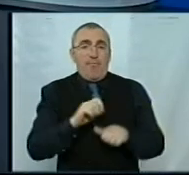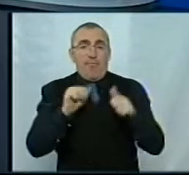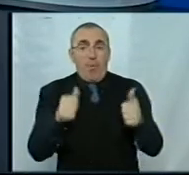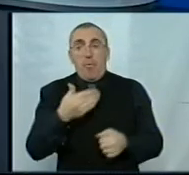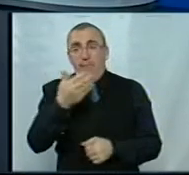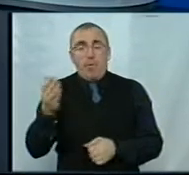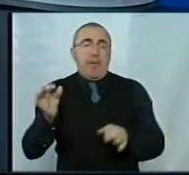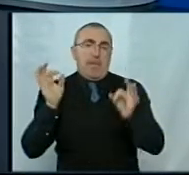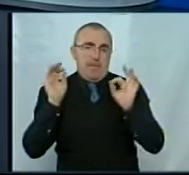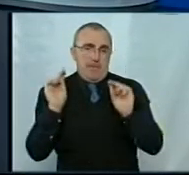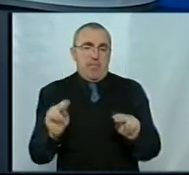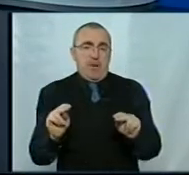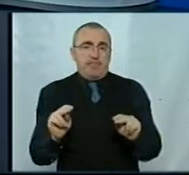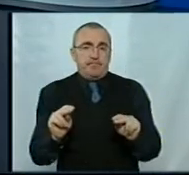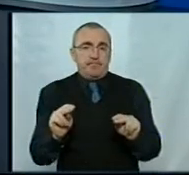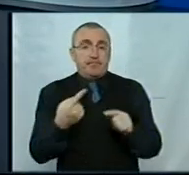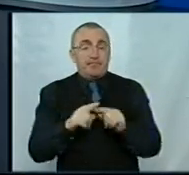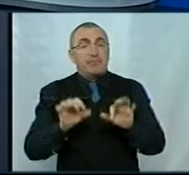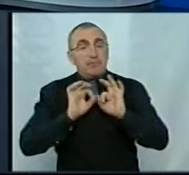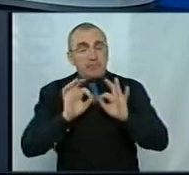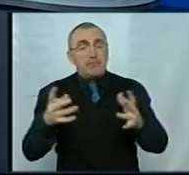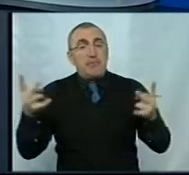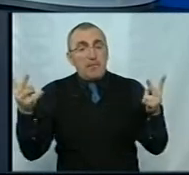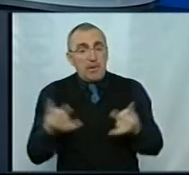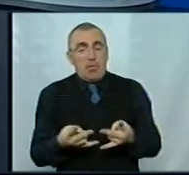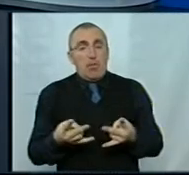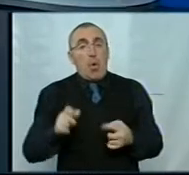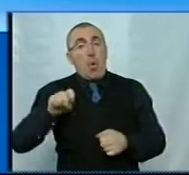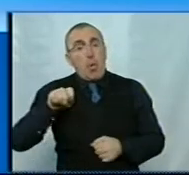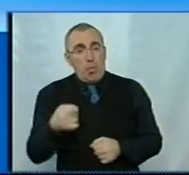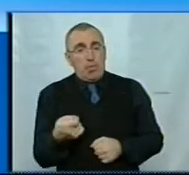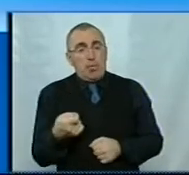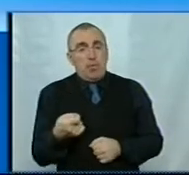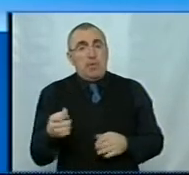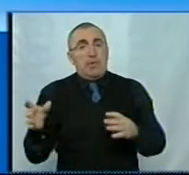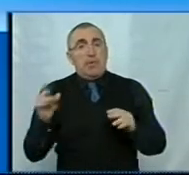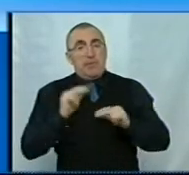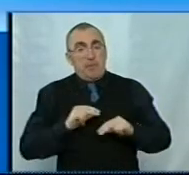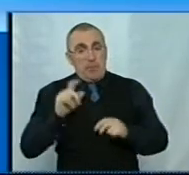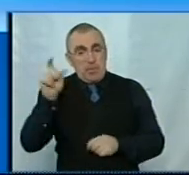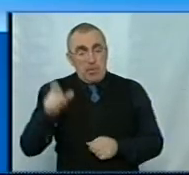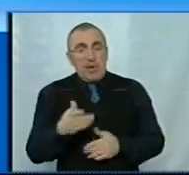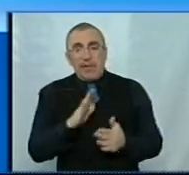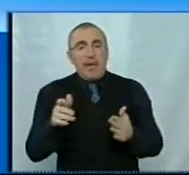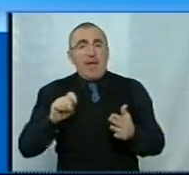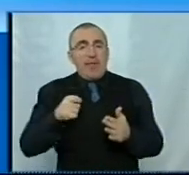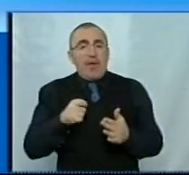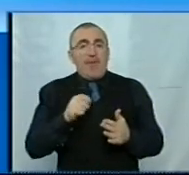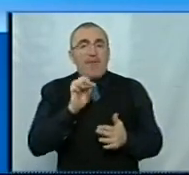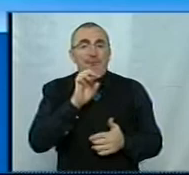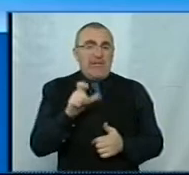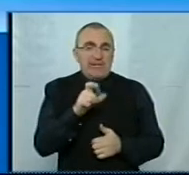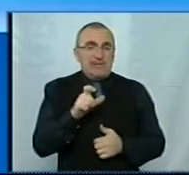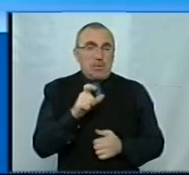праві. І ще раз, інформування. Дайте інформацію, що потрібен саме ключ співробітника, який не є ключом фізичної особи.